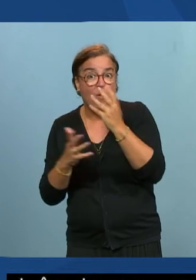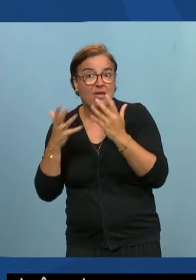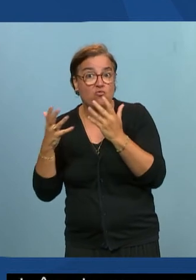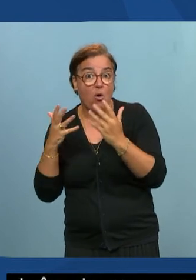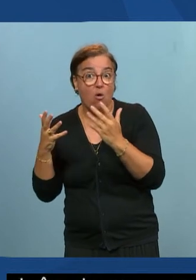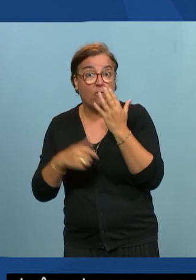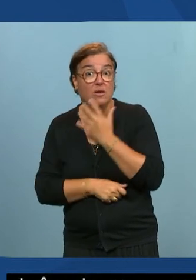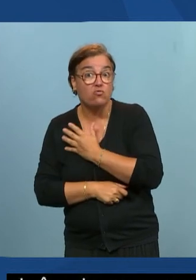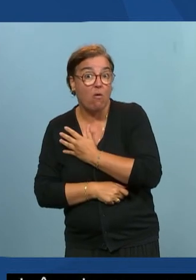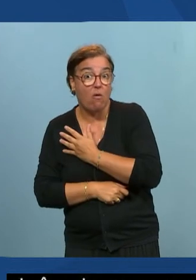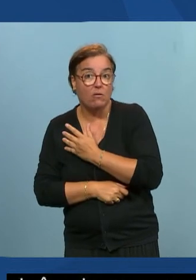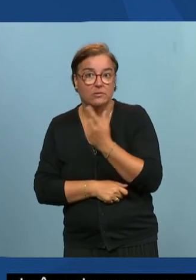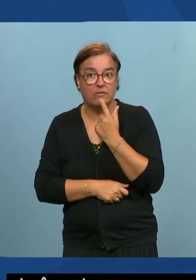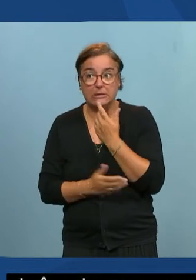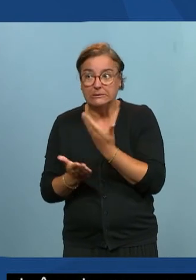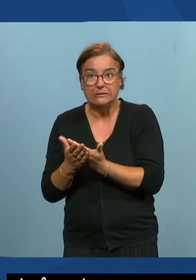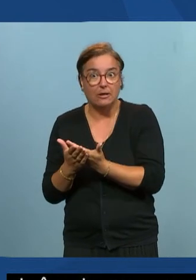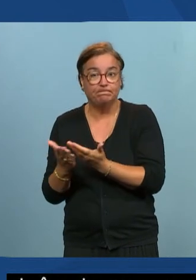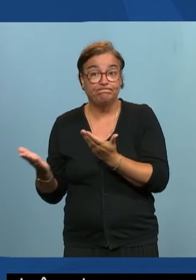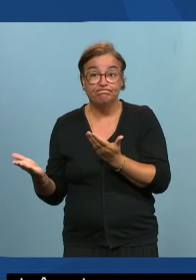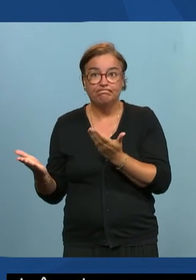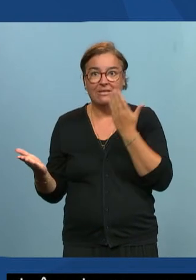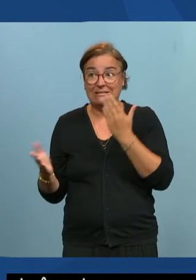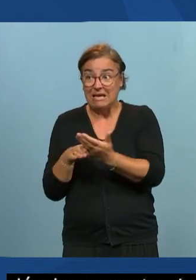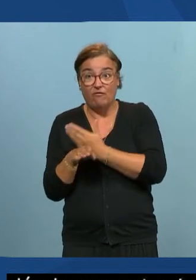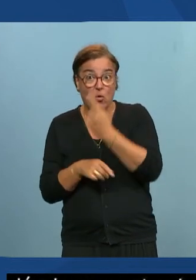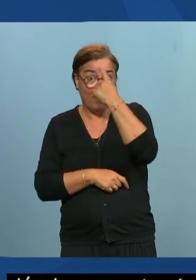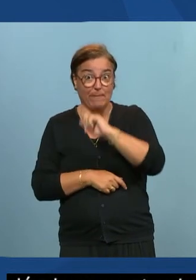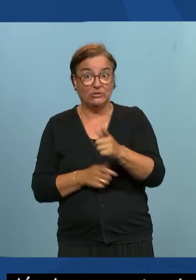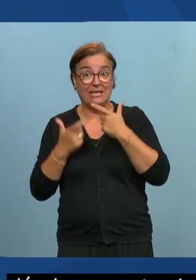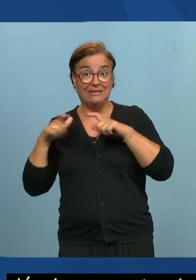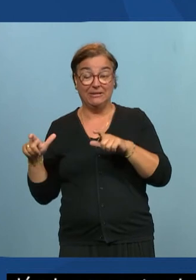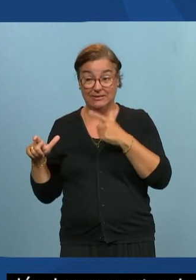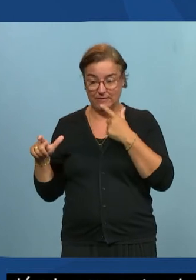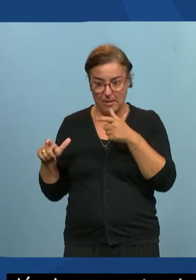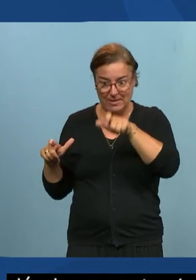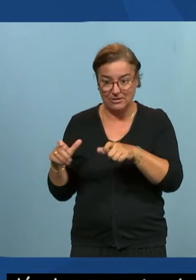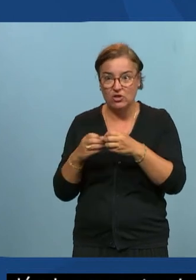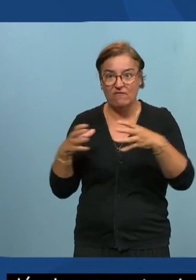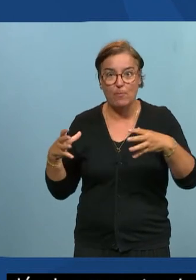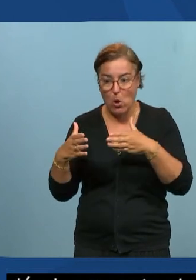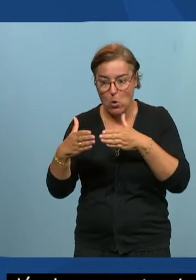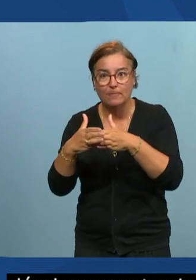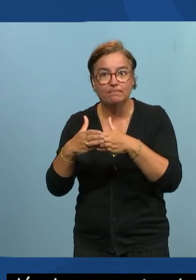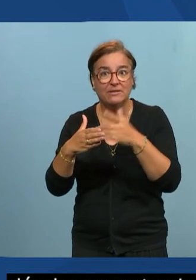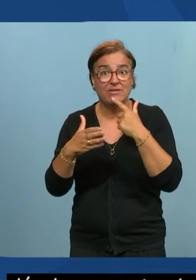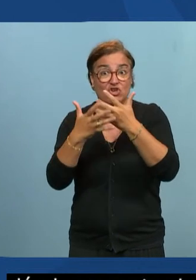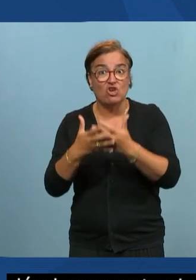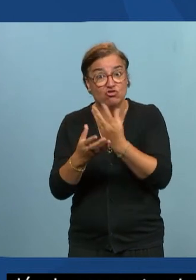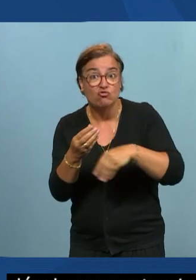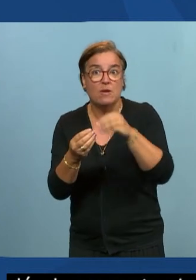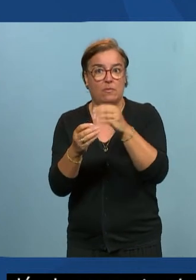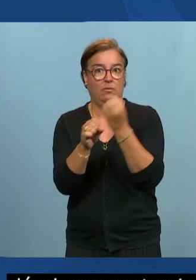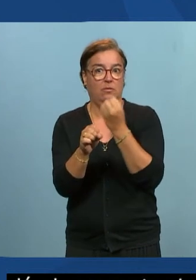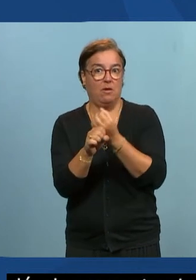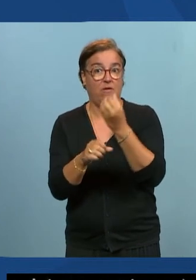pour des développeurs ça va être soit bancal dans le sens où ils ne vont prendre qu'une partie de l'accessibilité soit une charge supplémentaire de travail parce que finalement ils vont peut-être